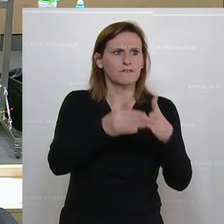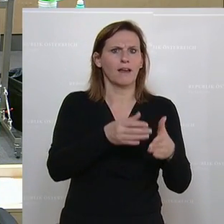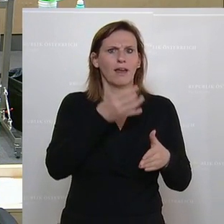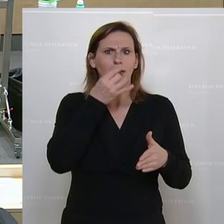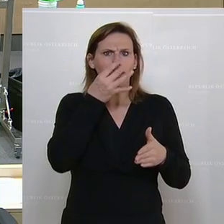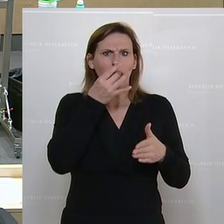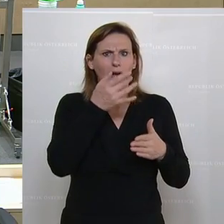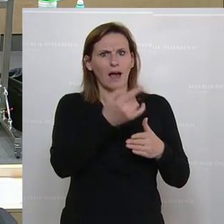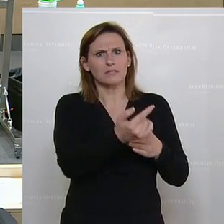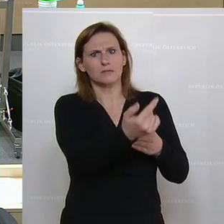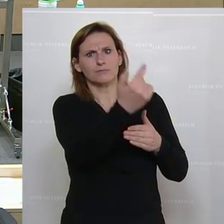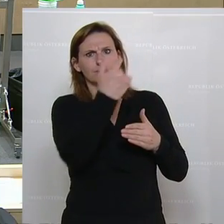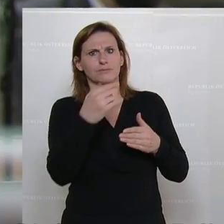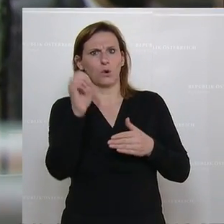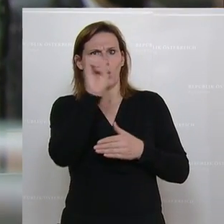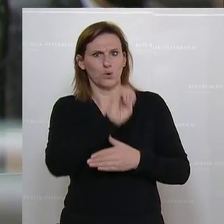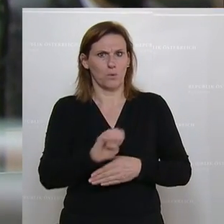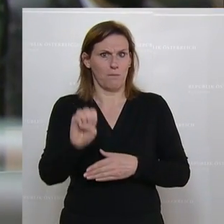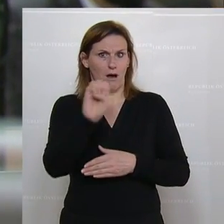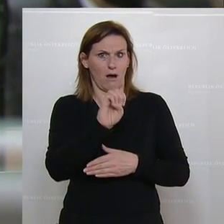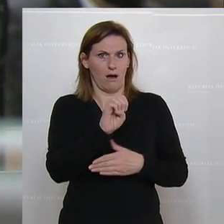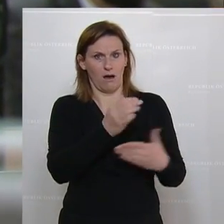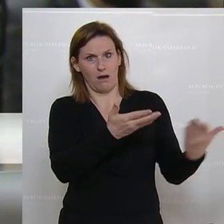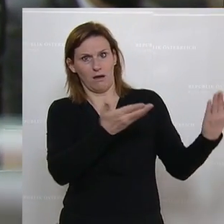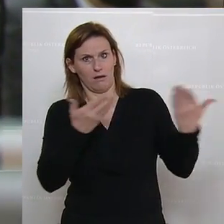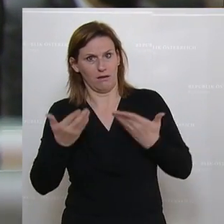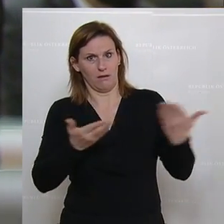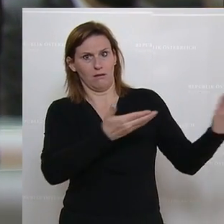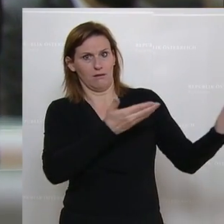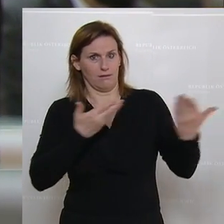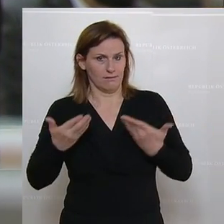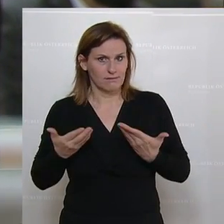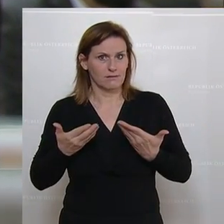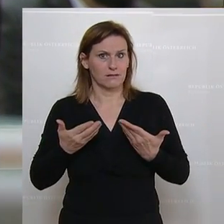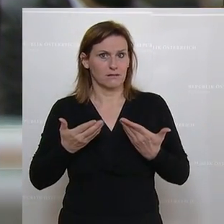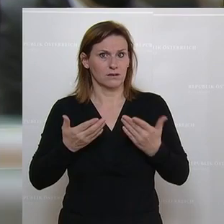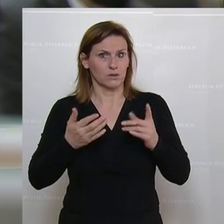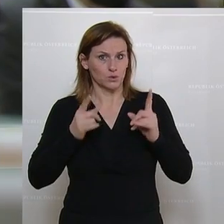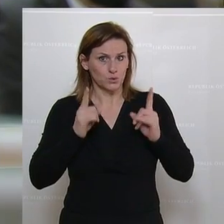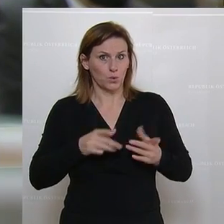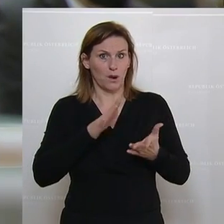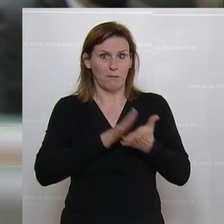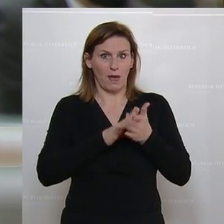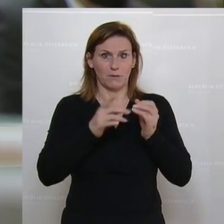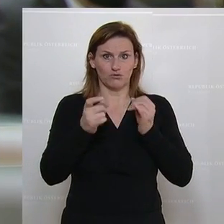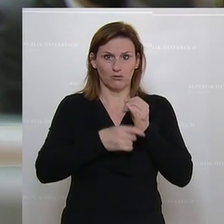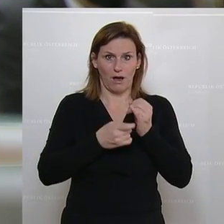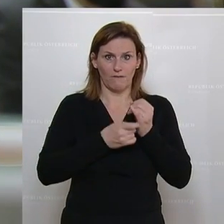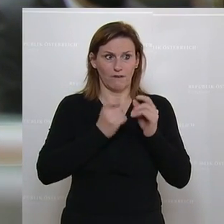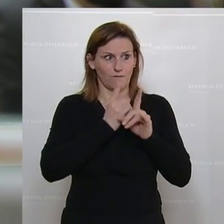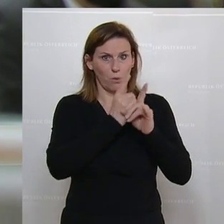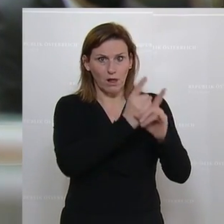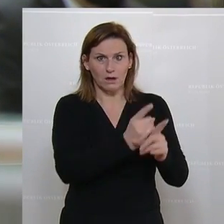die Versorgung sicherstellen von Europa und sollte die Sanktionsmechanismen weiter aufrechterhalten werden von Amerika,